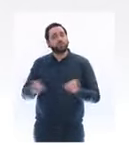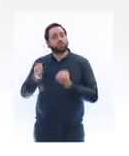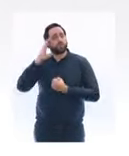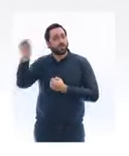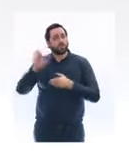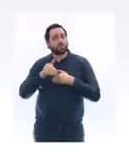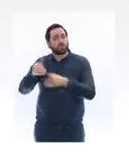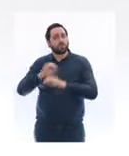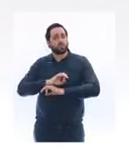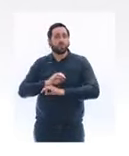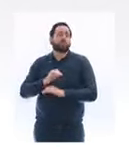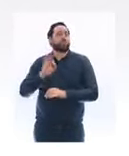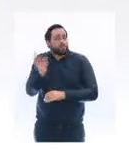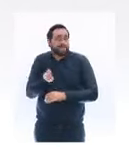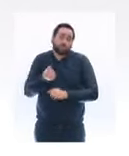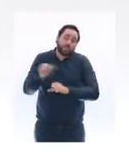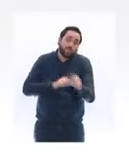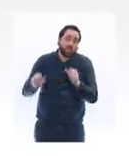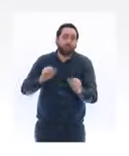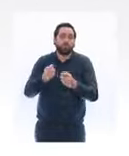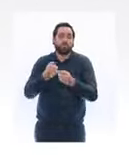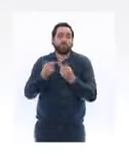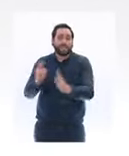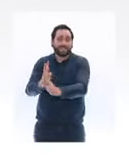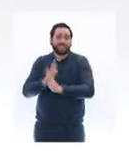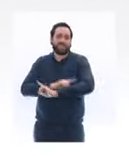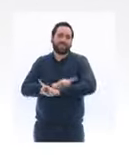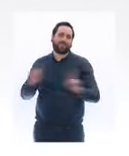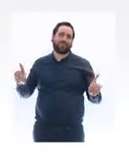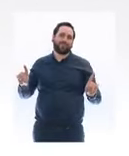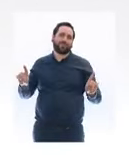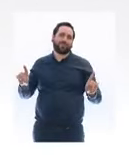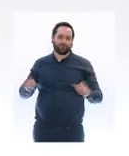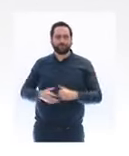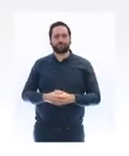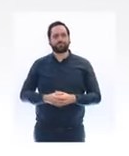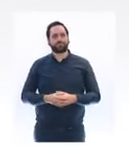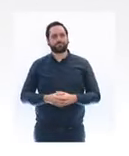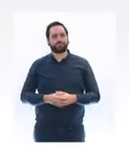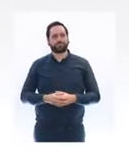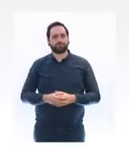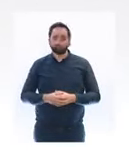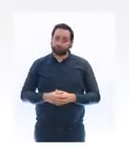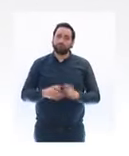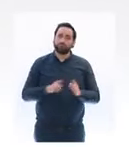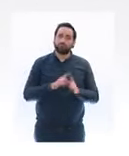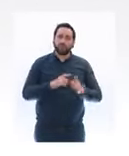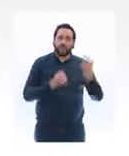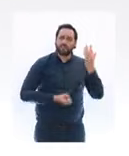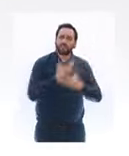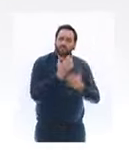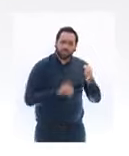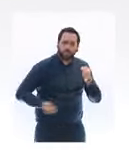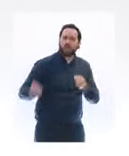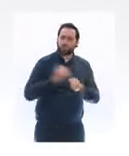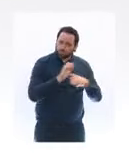annoncé le Premier ministre. Concrètement, la création artistique continue de vivre. Les tournages, les